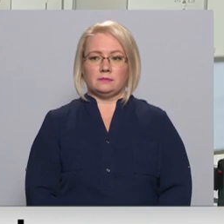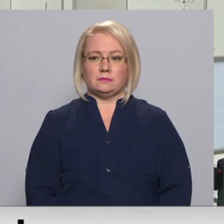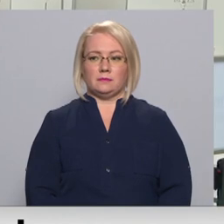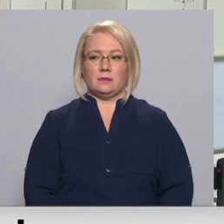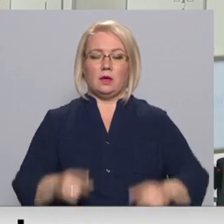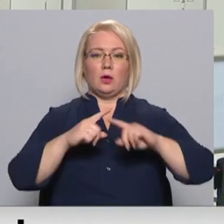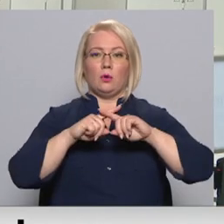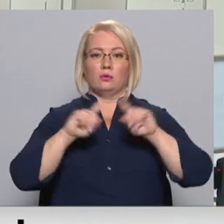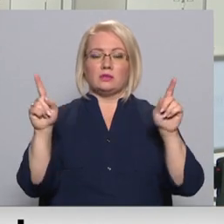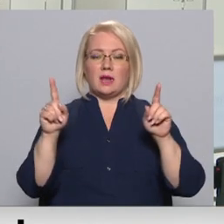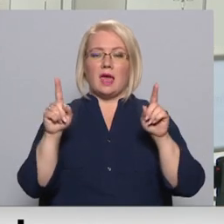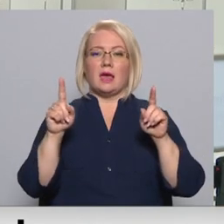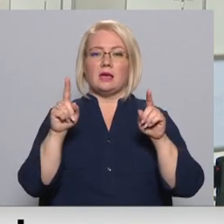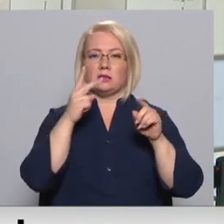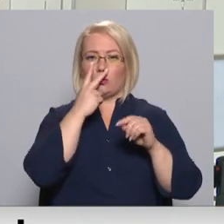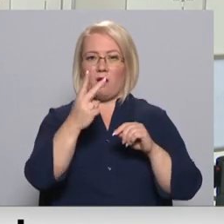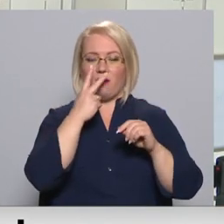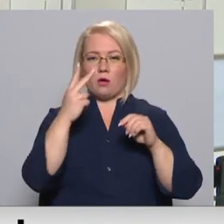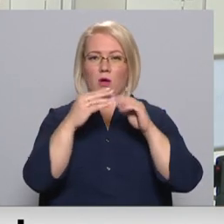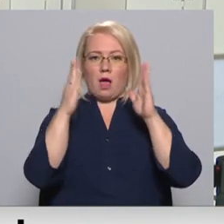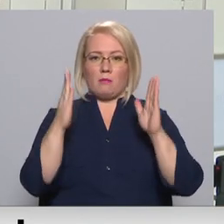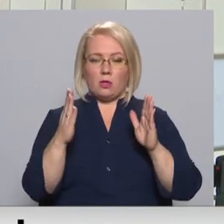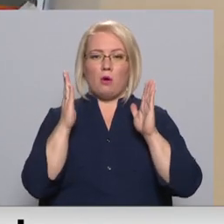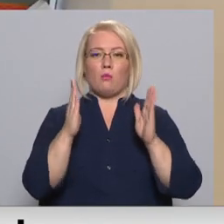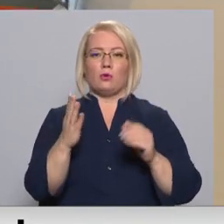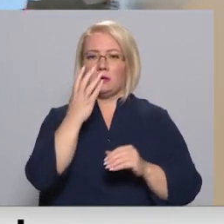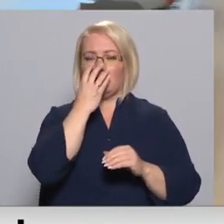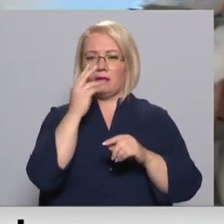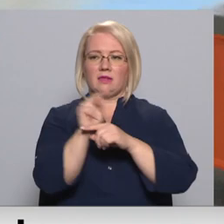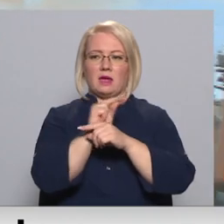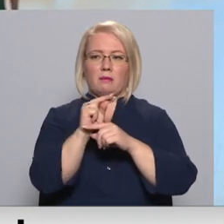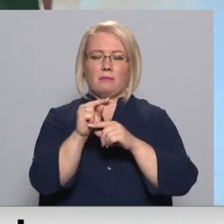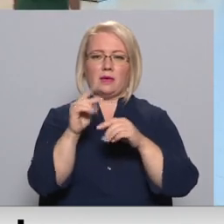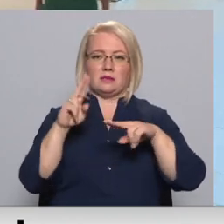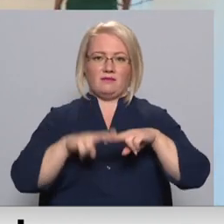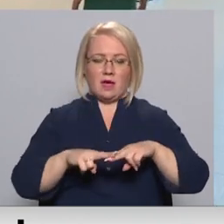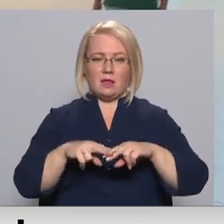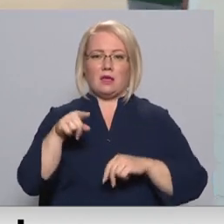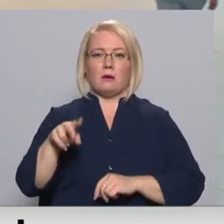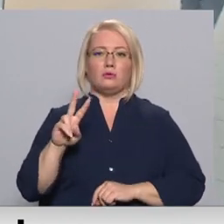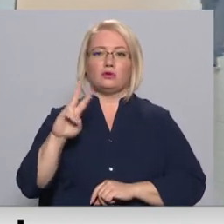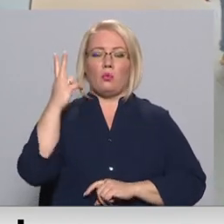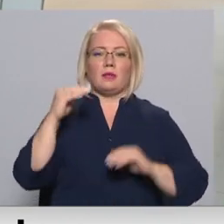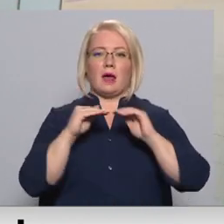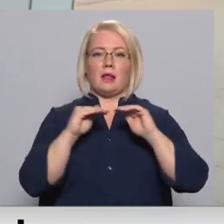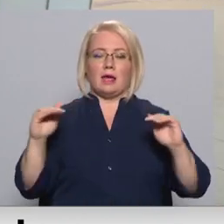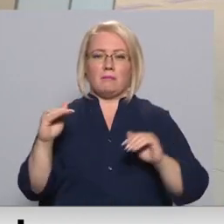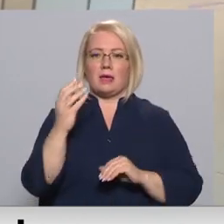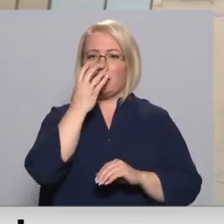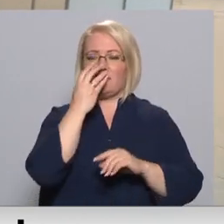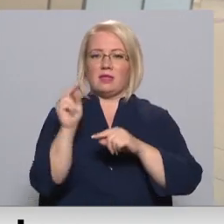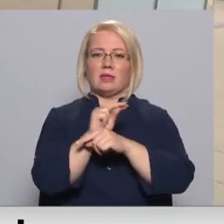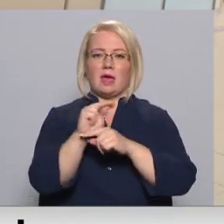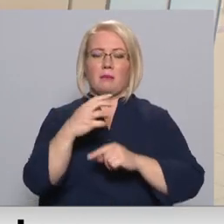Uzreizais novērošanas kabīnēm būs intensīvās terapijas gultas. Šeit atradīsies otrā līmeņa intensīvās terapijas